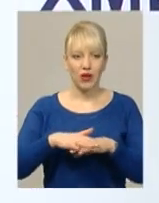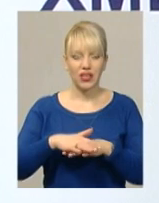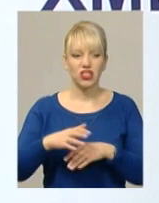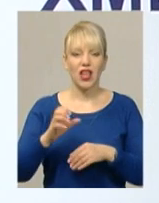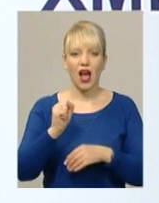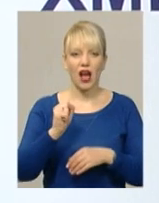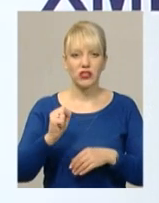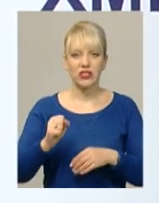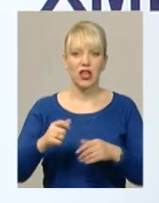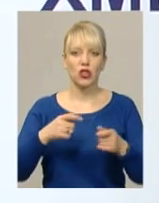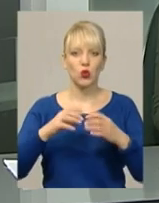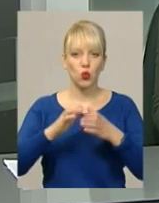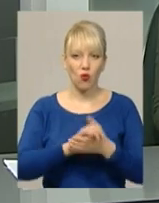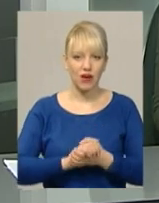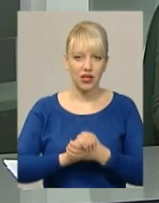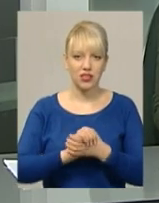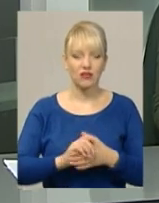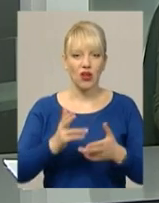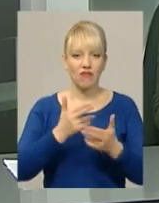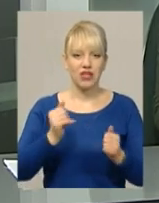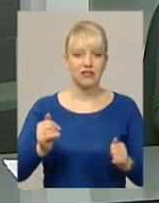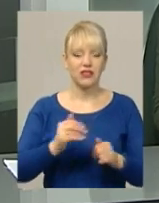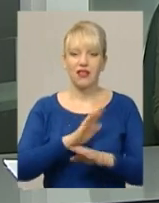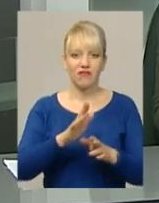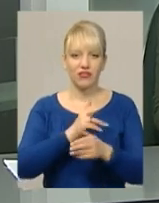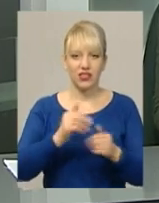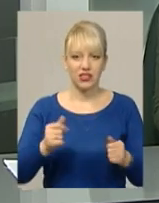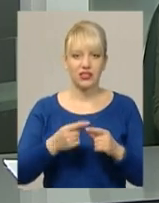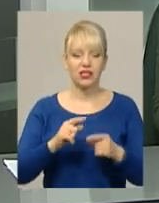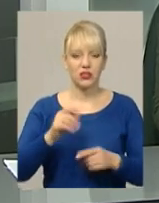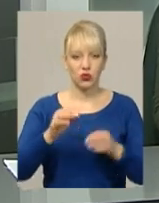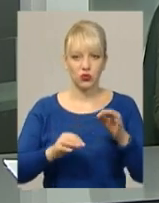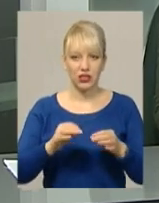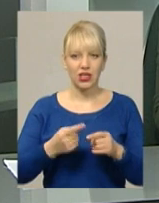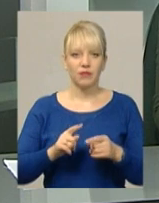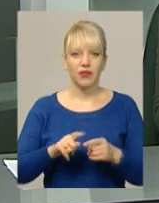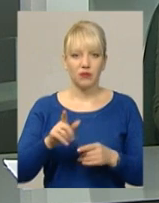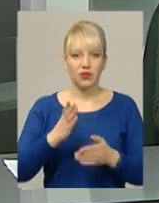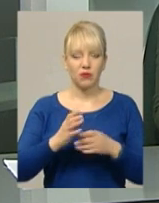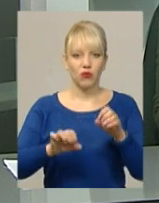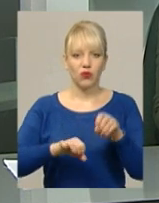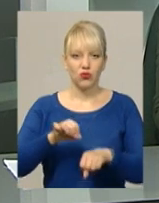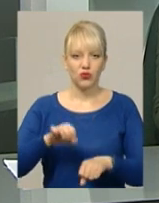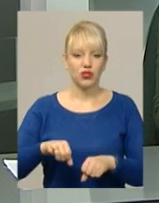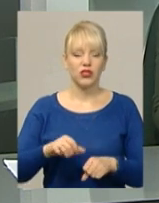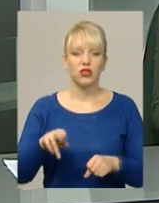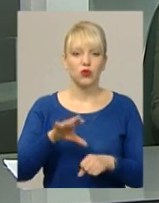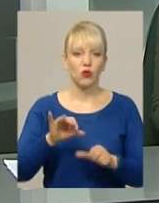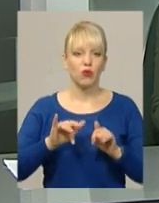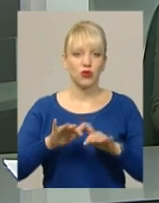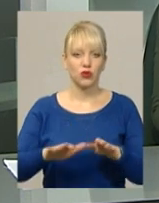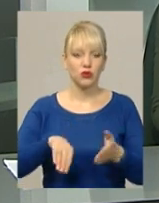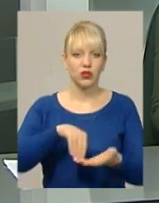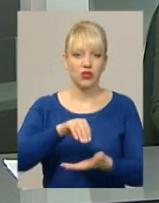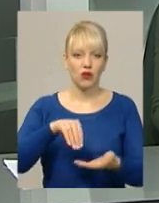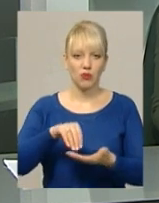незаконною у Господарському суді Хмельниччини. Там задовільнили позов прокуратури області щодо порушення процедури публічних закупівель. За